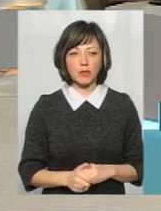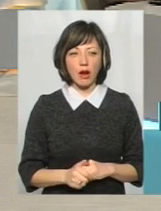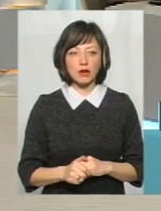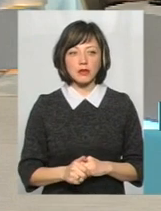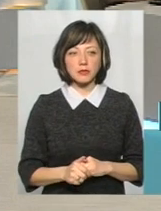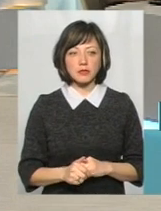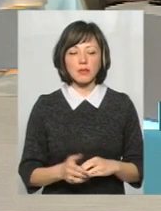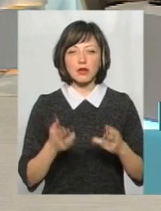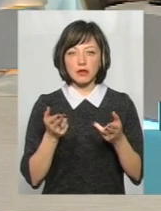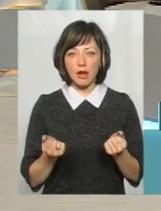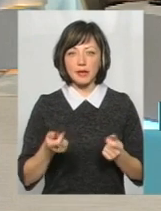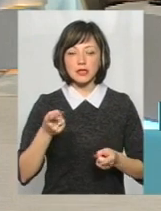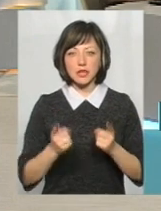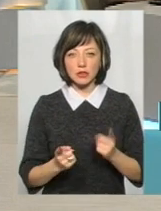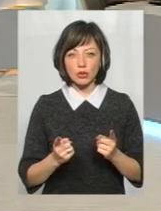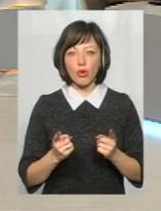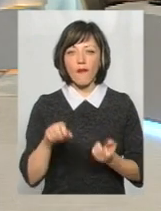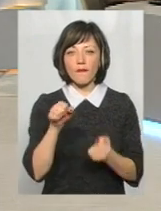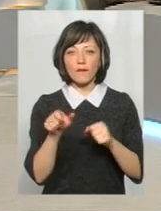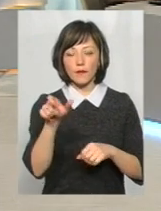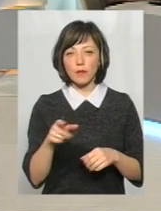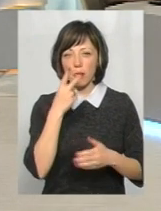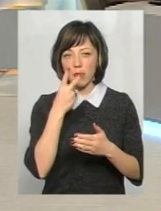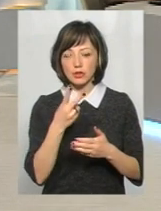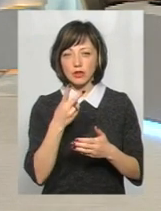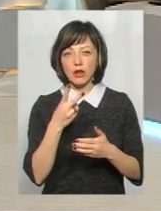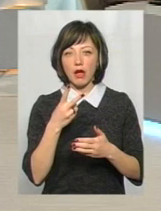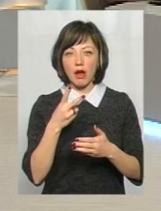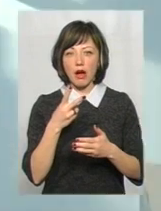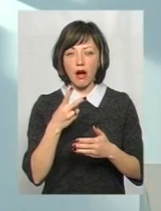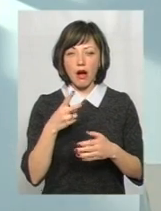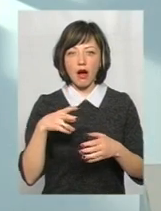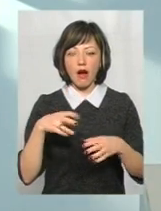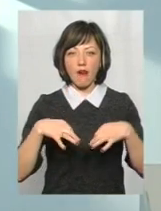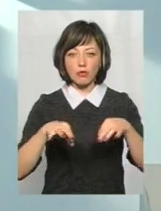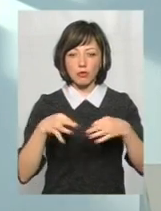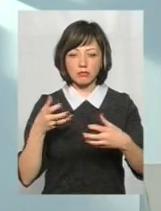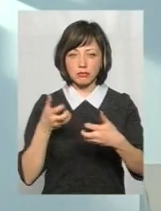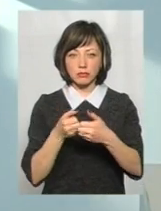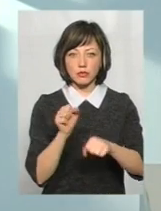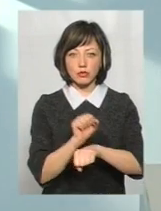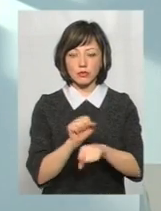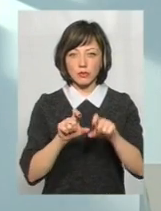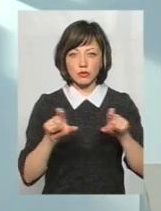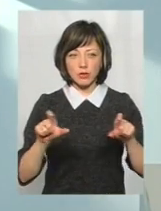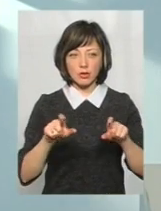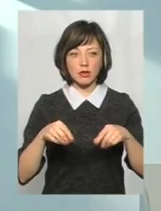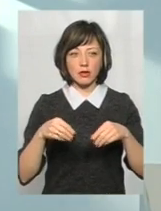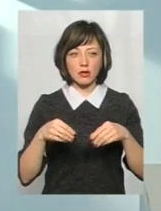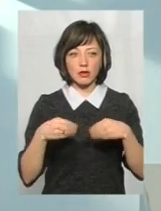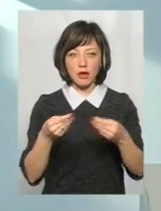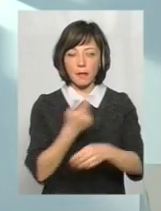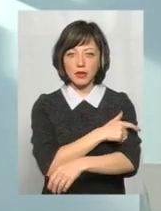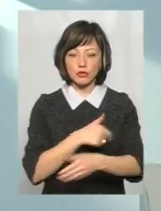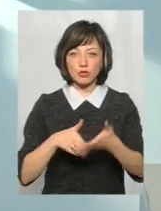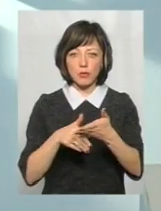водій, коли патрульні побачили автомобіль, який був фактично перепаркований в саму зупинку, підійшли для того, щоб надати якусь медичну